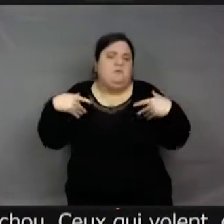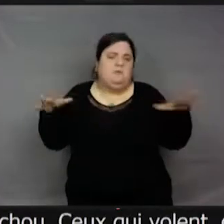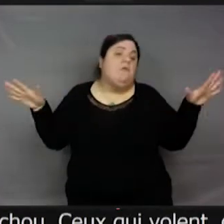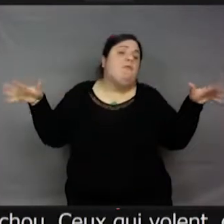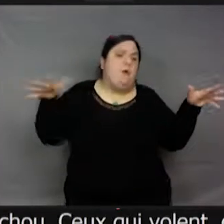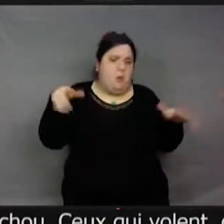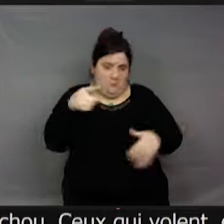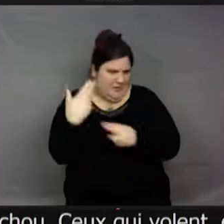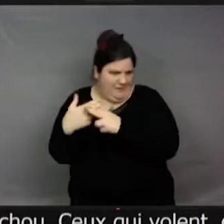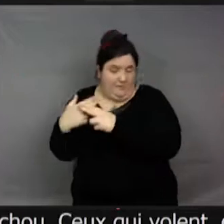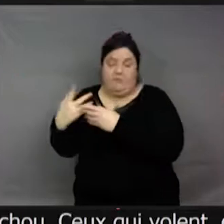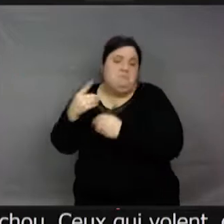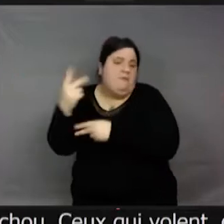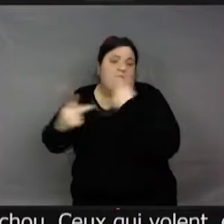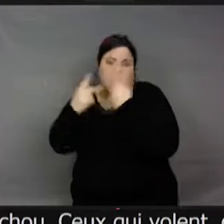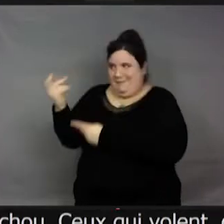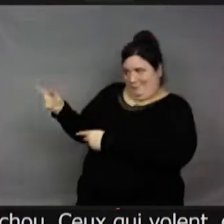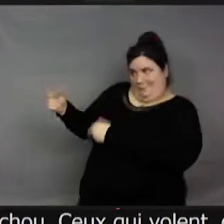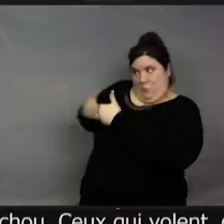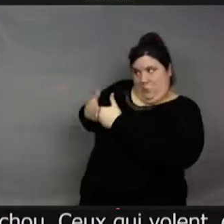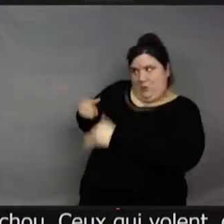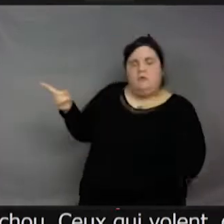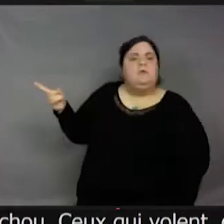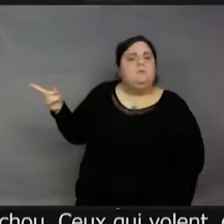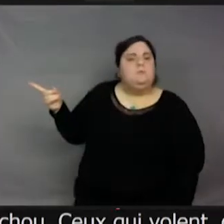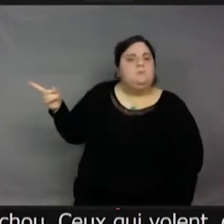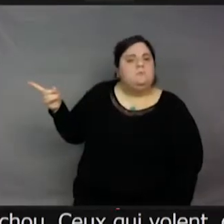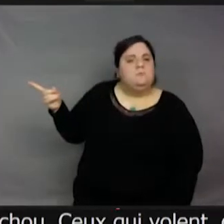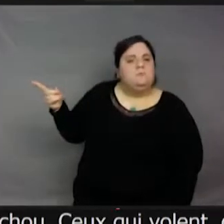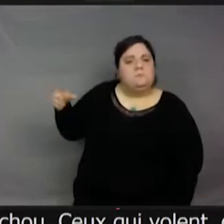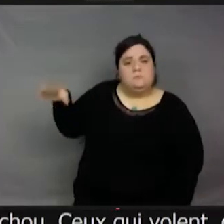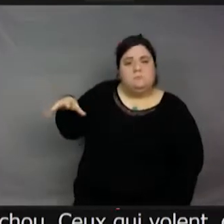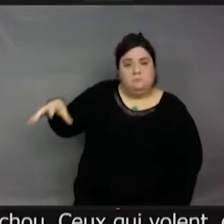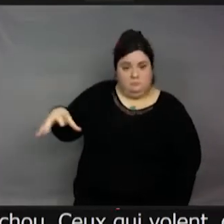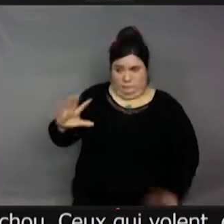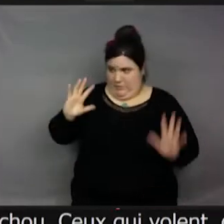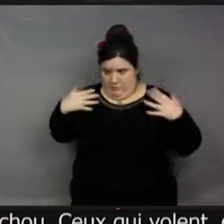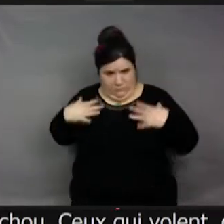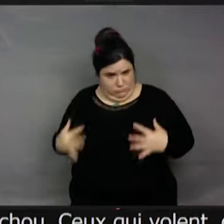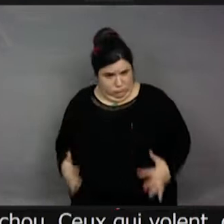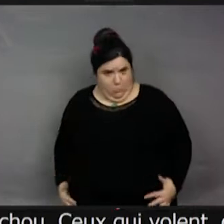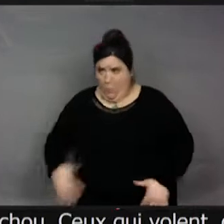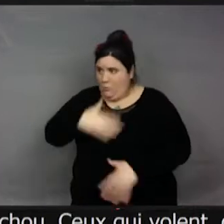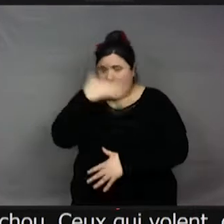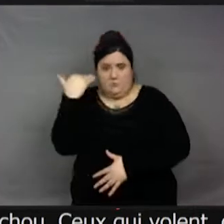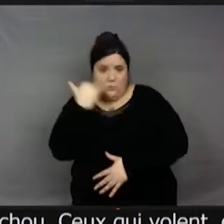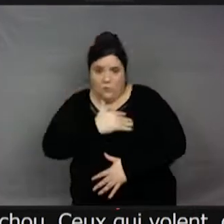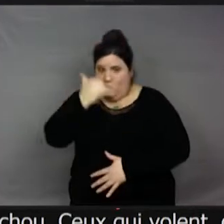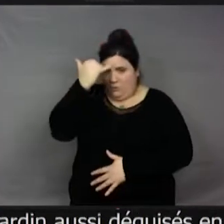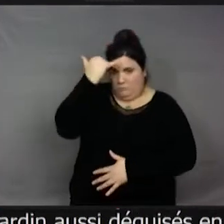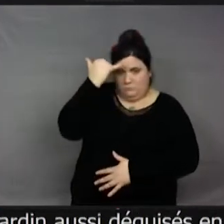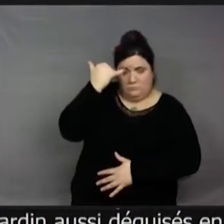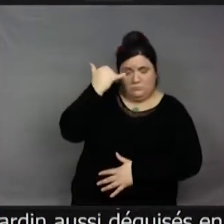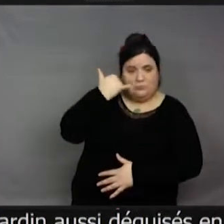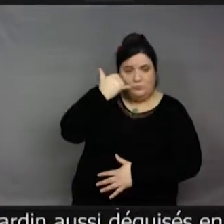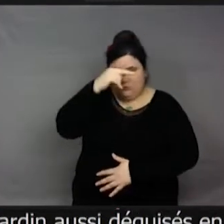maison, qui ne rentrent pas dans la maison, qui sont au fond du jardin et qui sont aussi déguisées en jaune et noir. Et là, on a tous remarqué que c'était un garçon, évidemment, sur cette